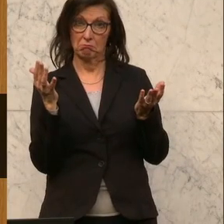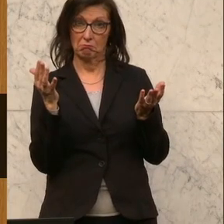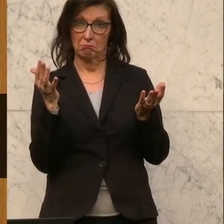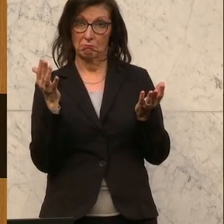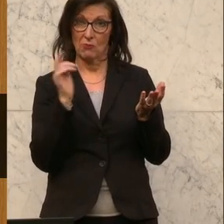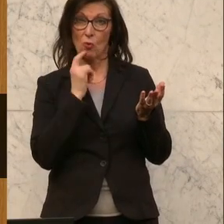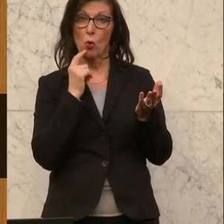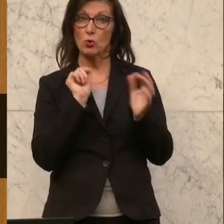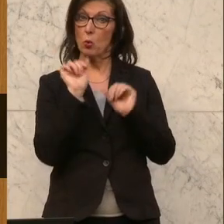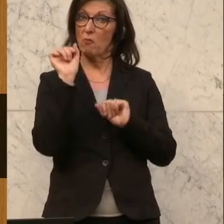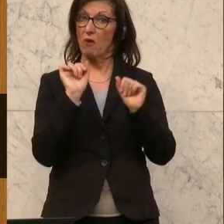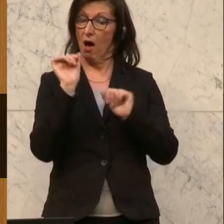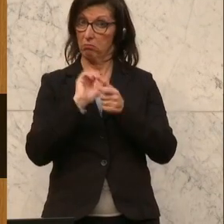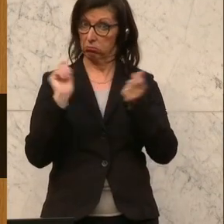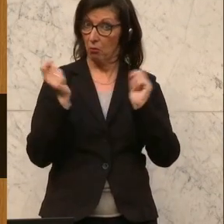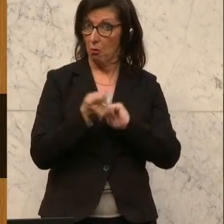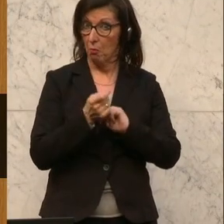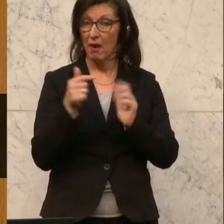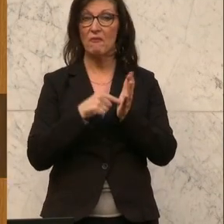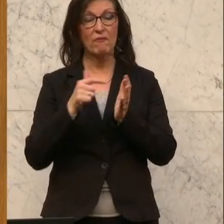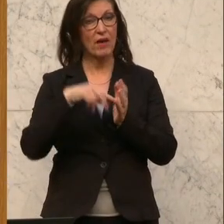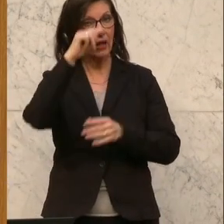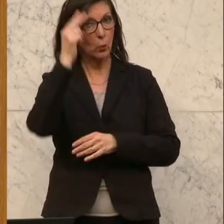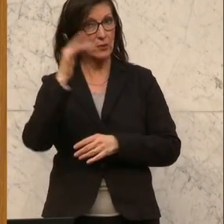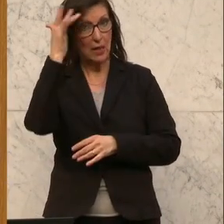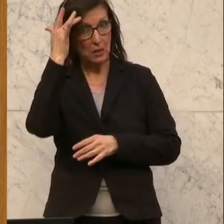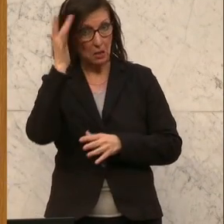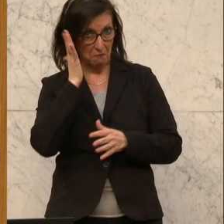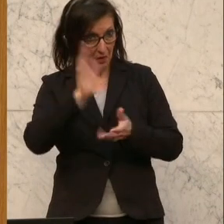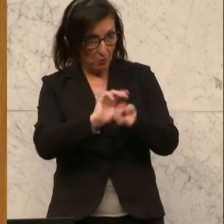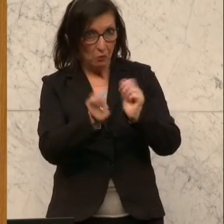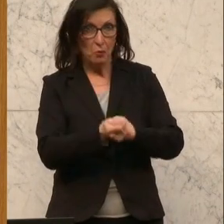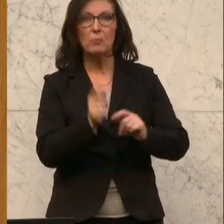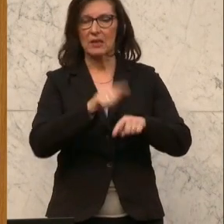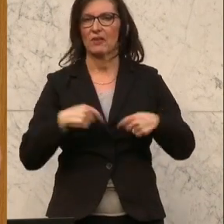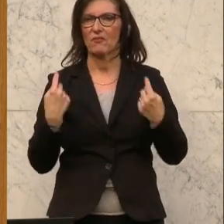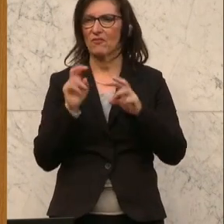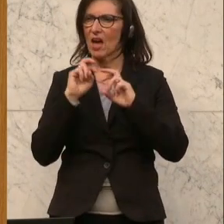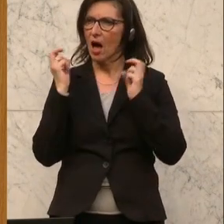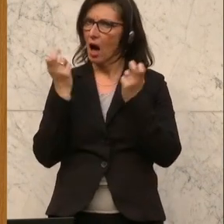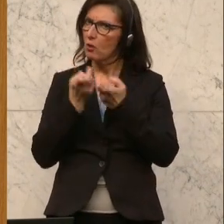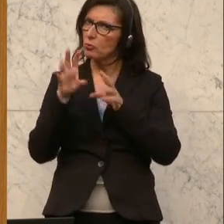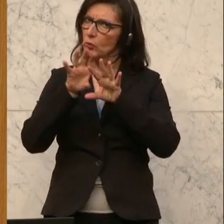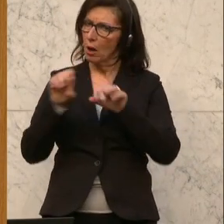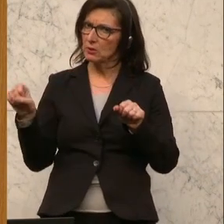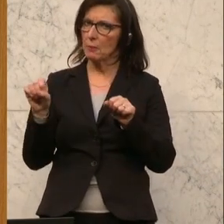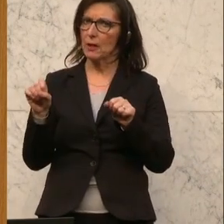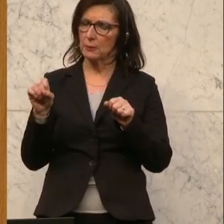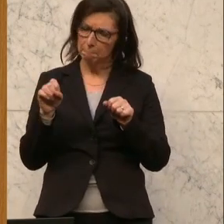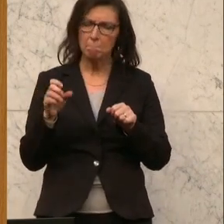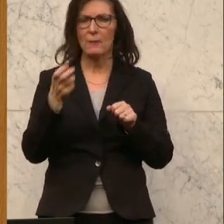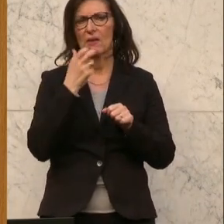Konsumverhalten durch den Einsatz von künstlicher Intelligenz? Wir haben uns dazu im Ausschuss verständigt, eine Studie